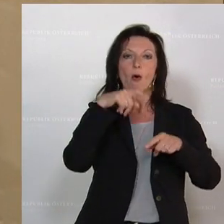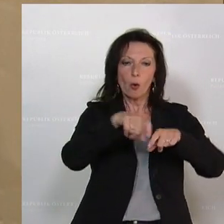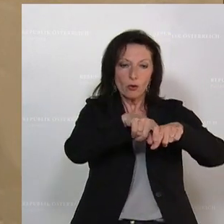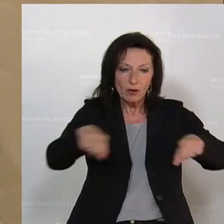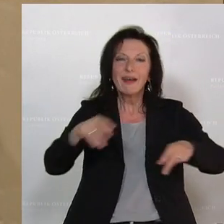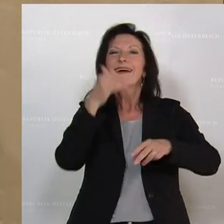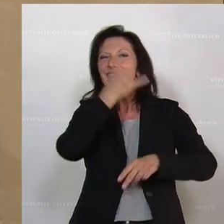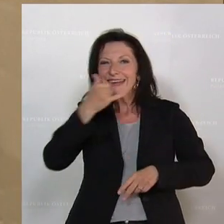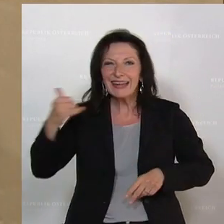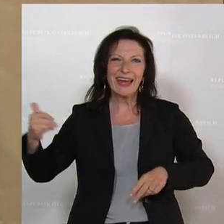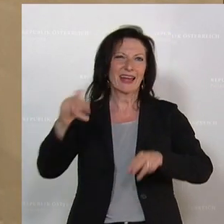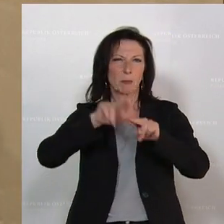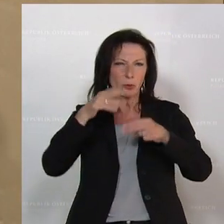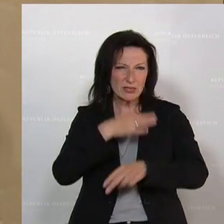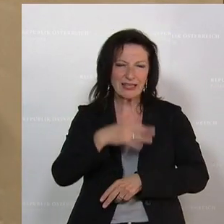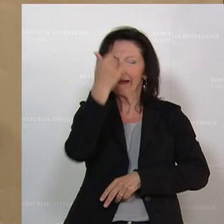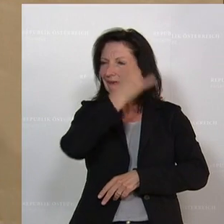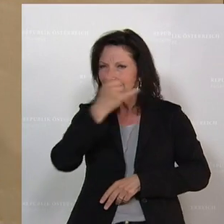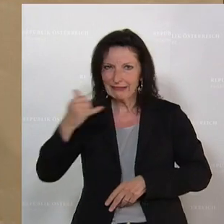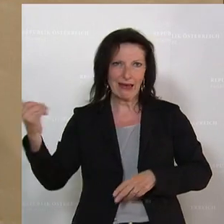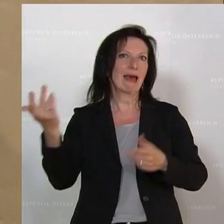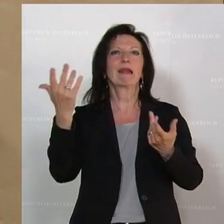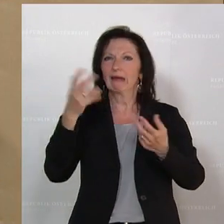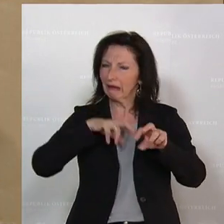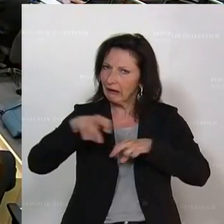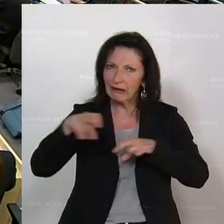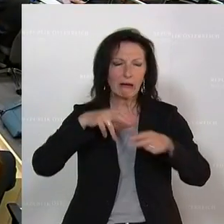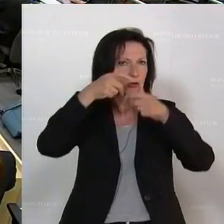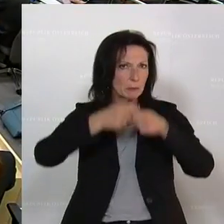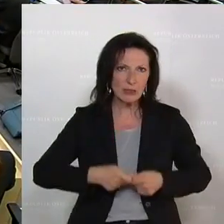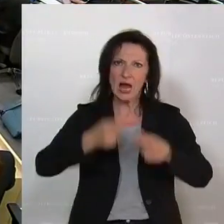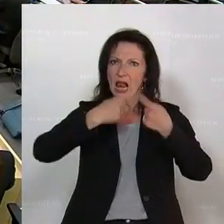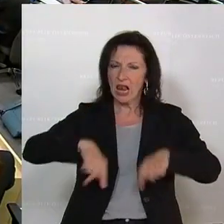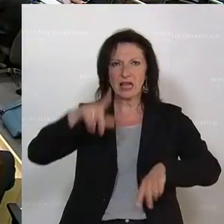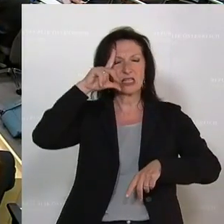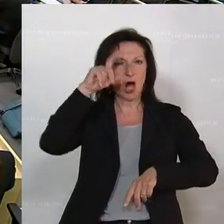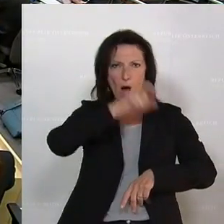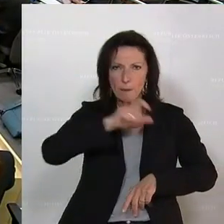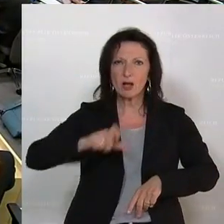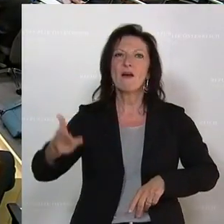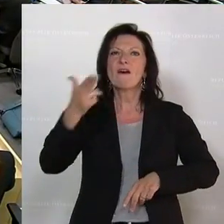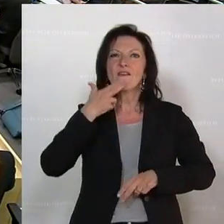Bundeskanzler, für alle Regierungsmitglieder und auch für die Landeshauptleute. Applaus